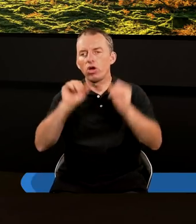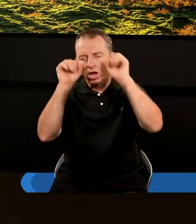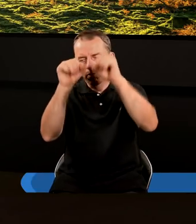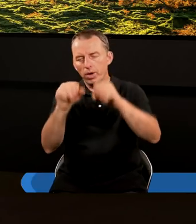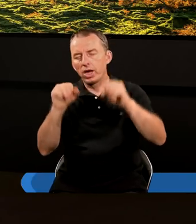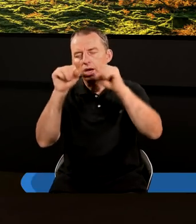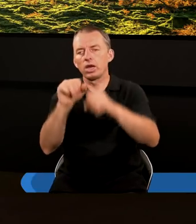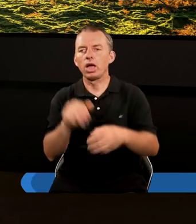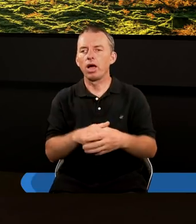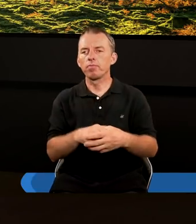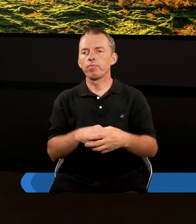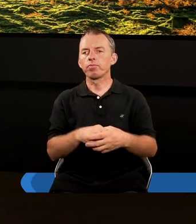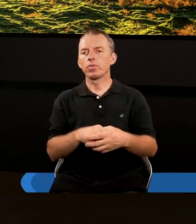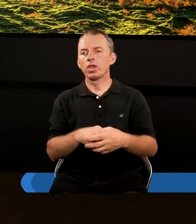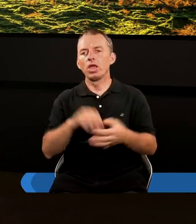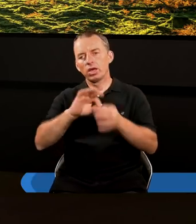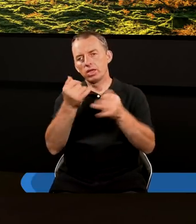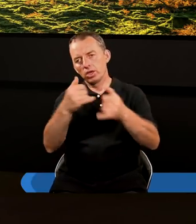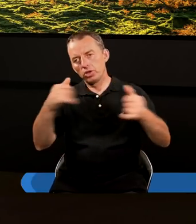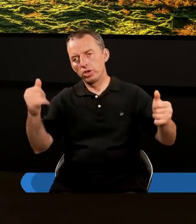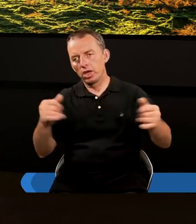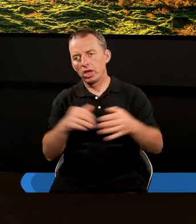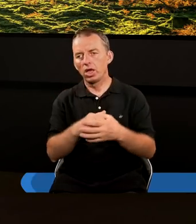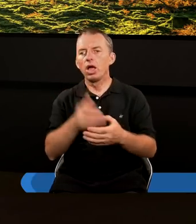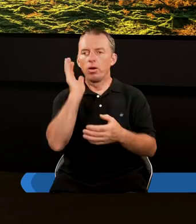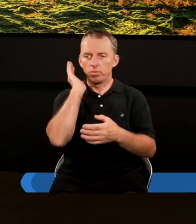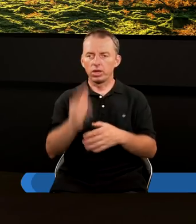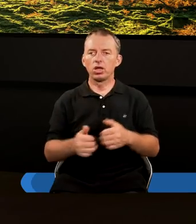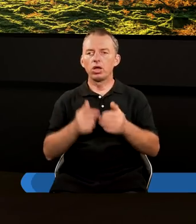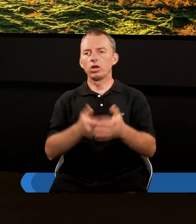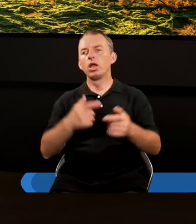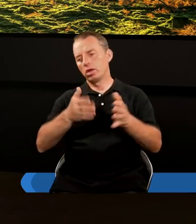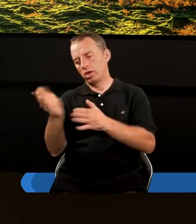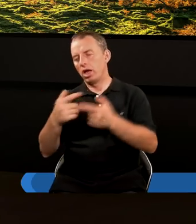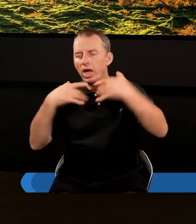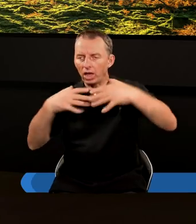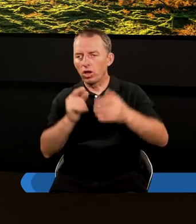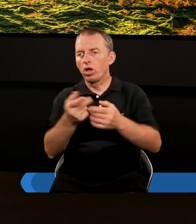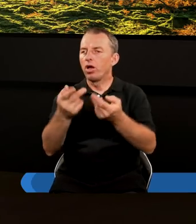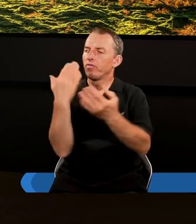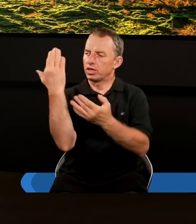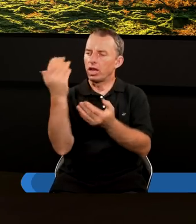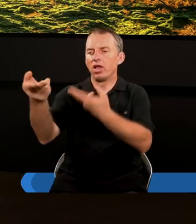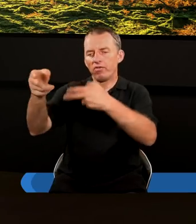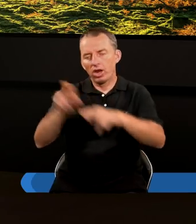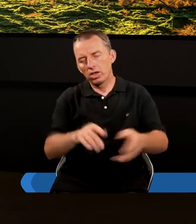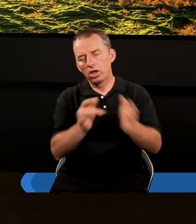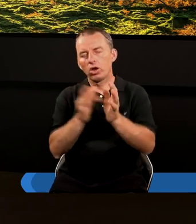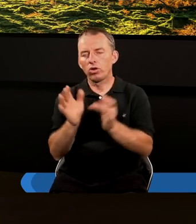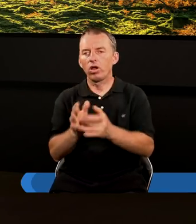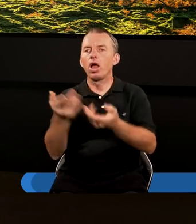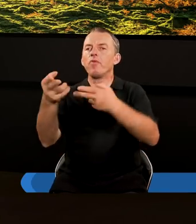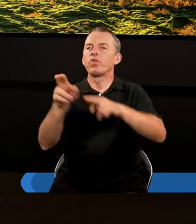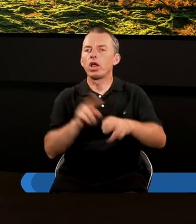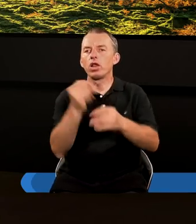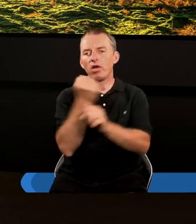baranka. Podczas, gdy inni będą z kolei z radością witali powracającego Chrystusa, który powraca,